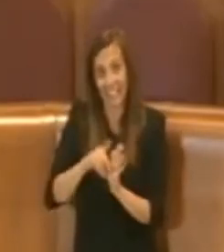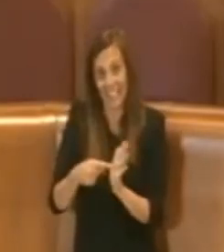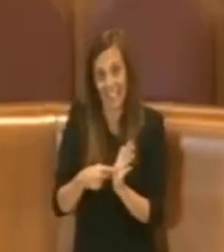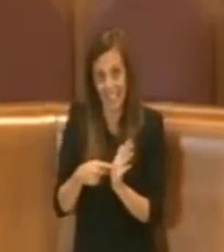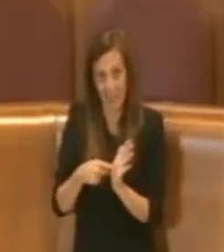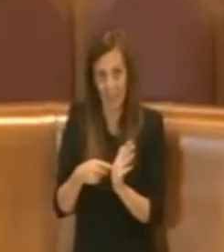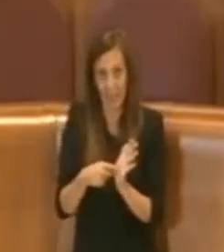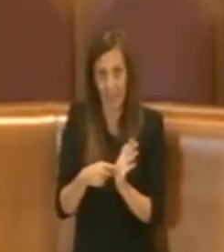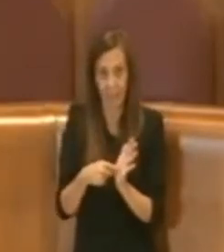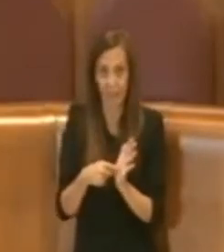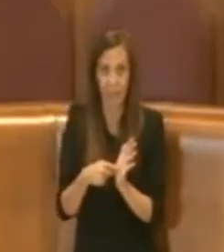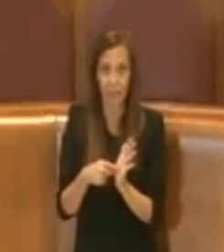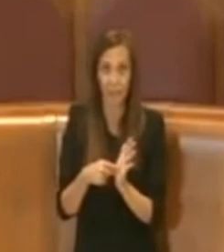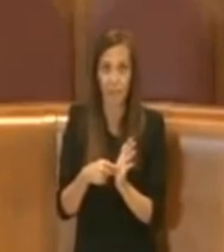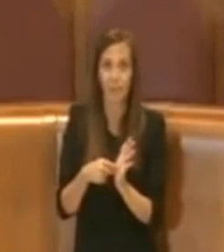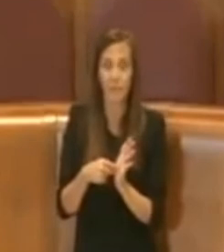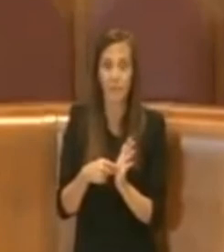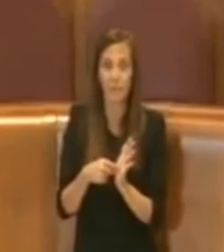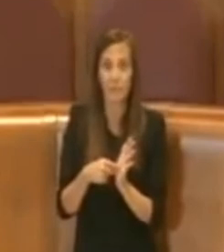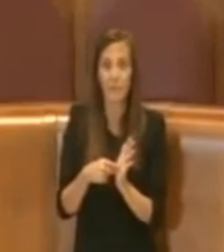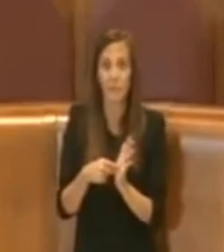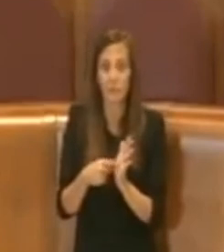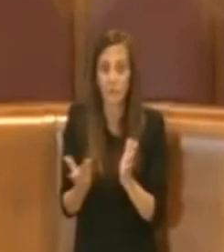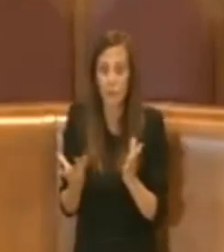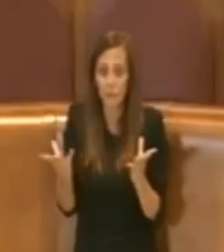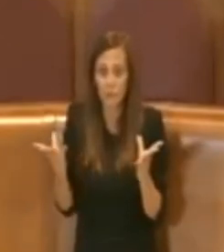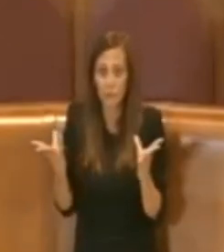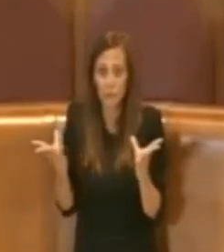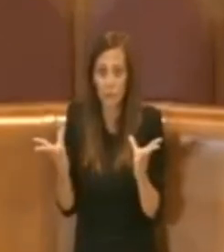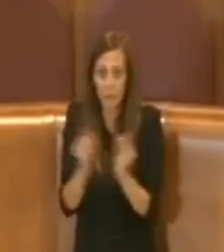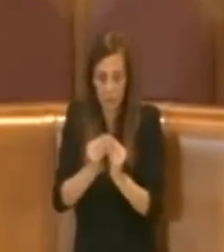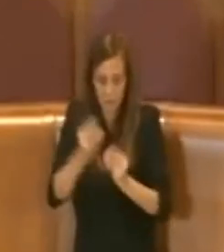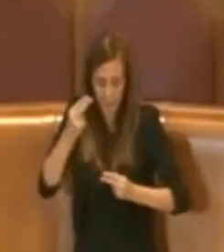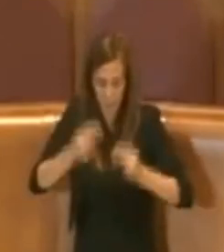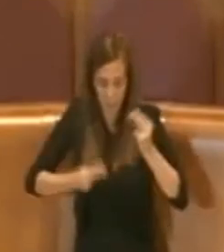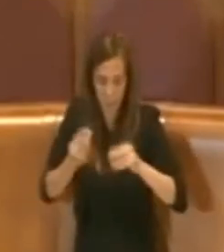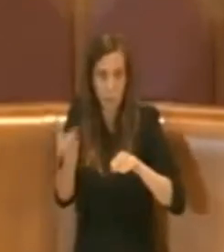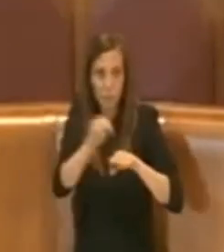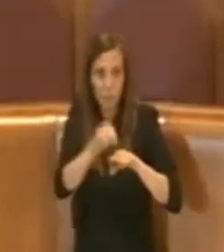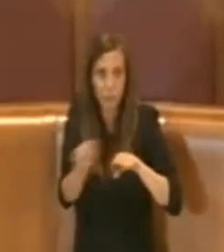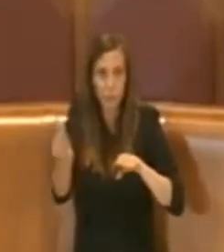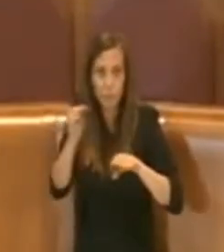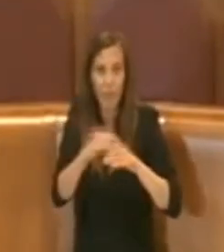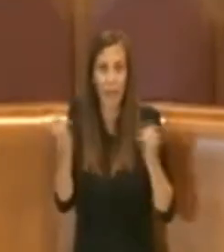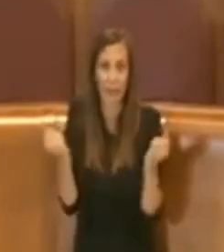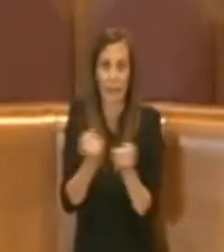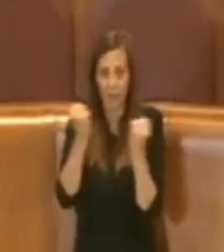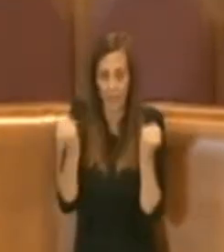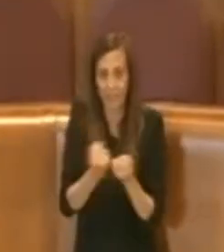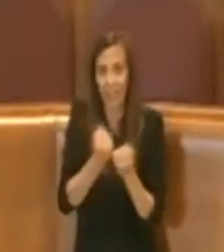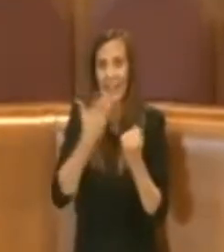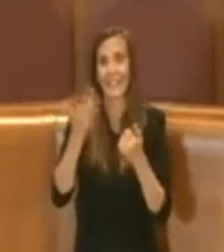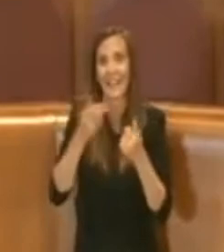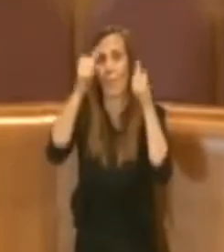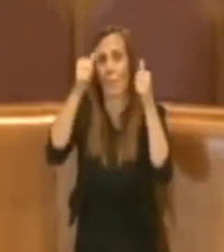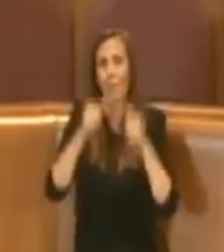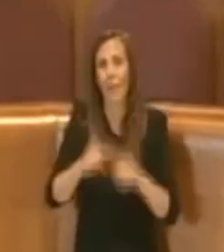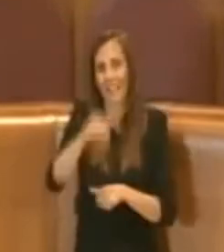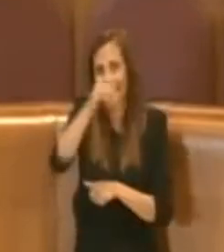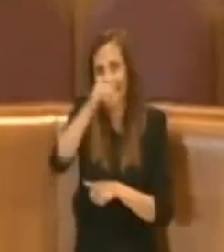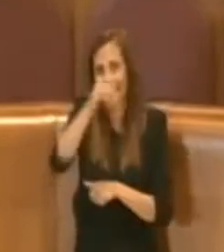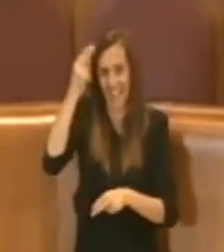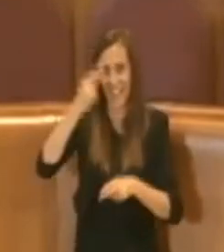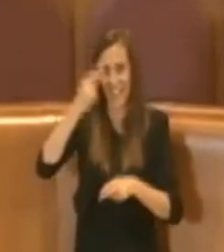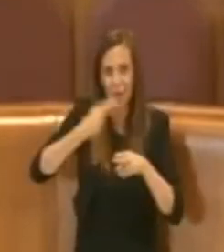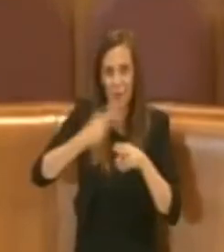ehm che va a sommarsi già ad altre attività in essere come quelle dei bandi delle state romana mi viene da